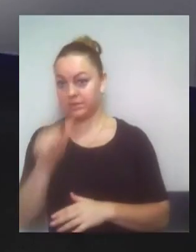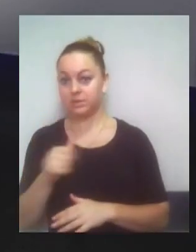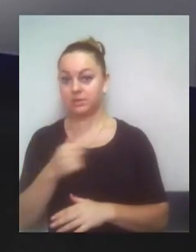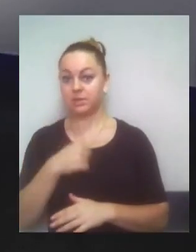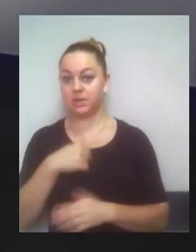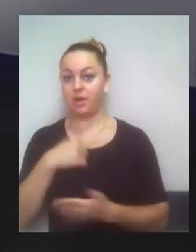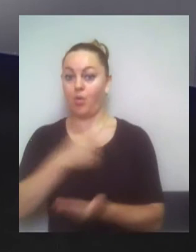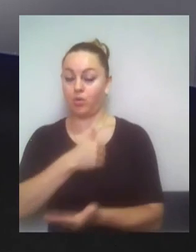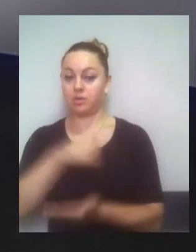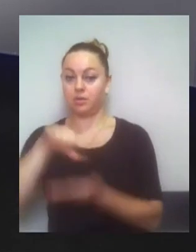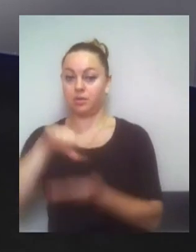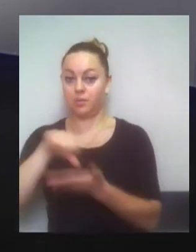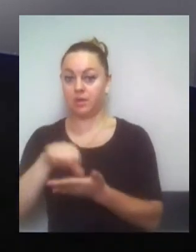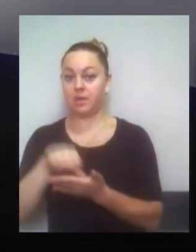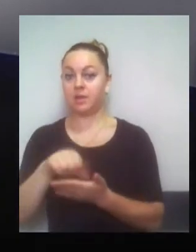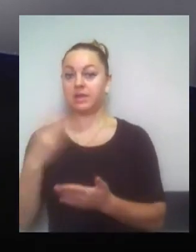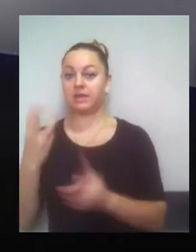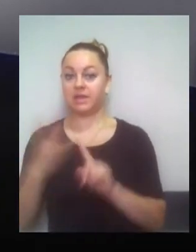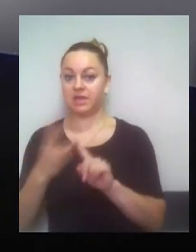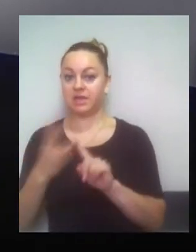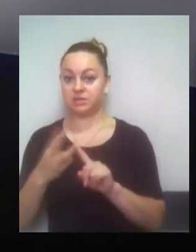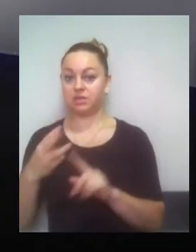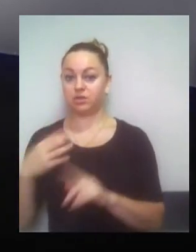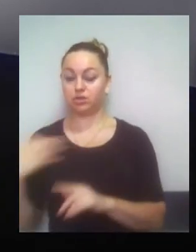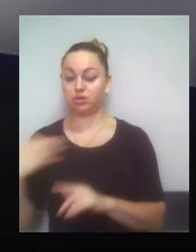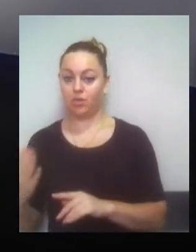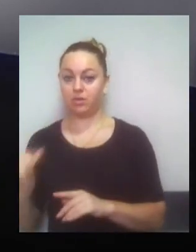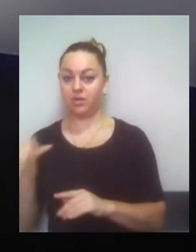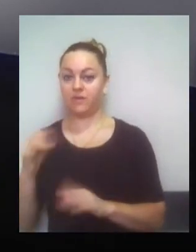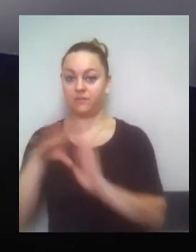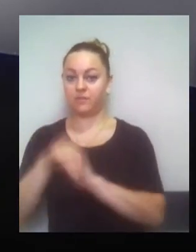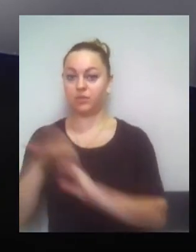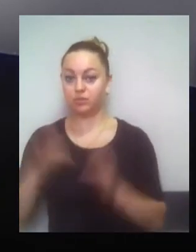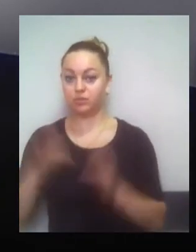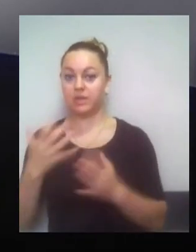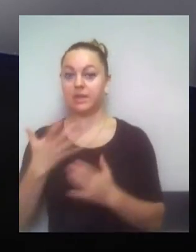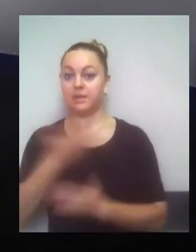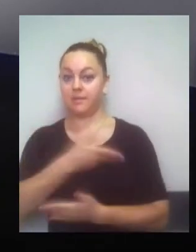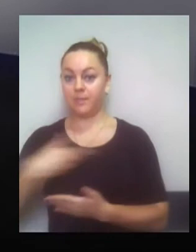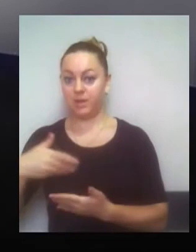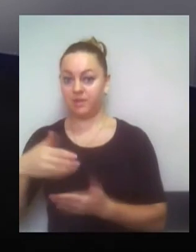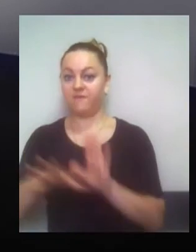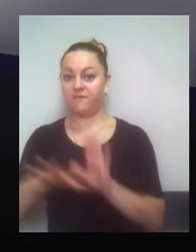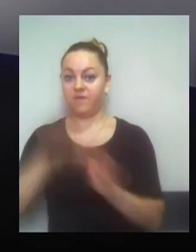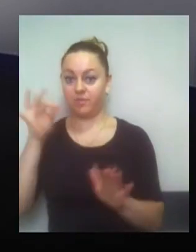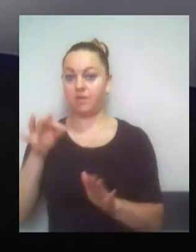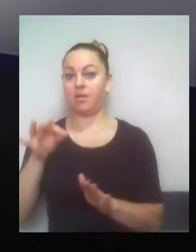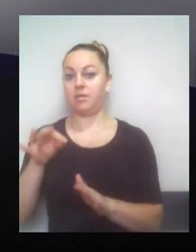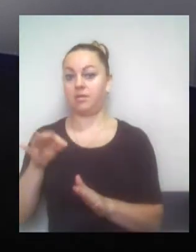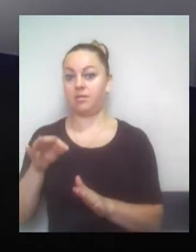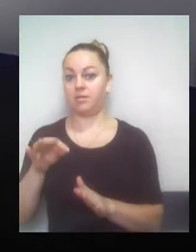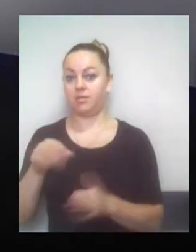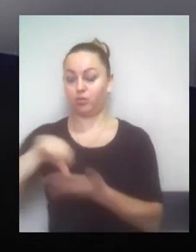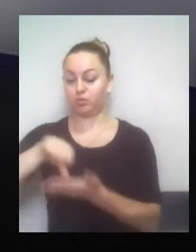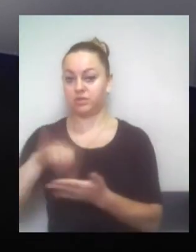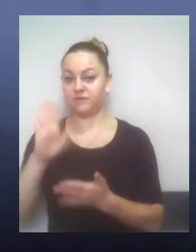віддома, то есть проводилось собрання, у нас є протокол цього собрання, де мене вибирали представителем в суді. У нас там